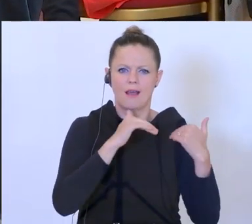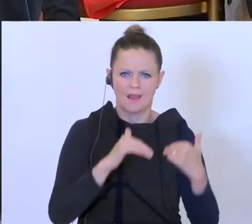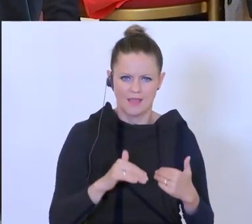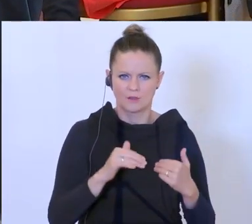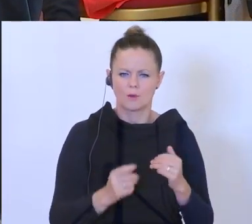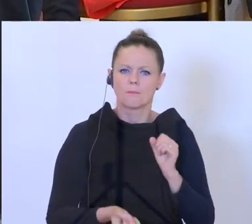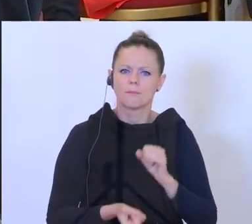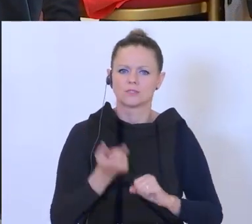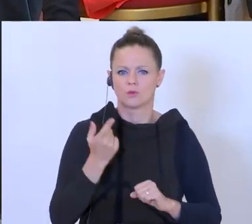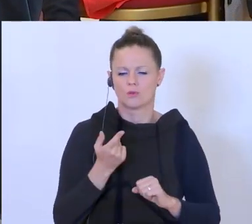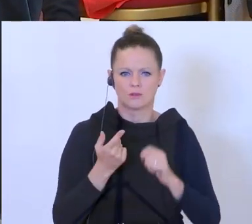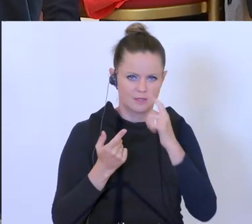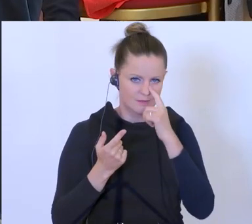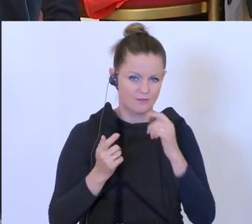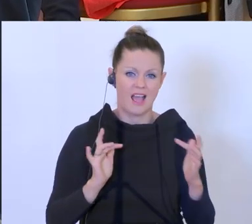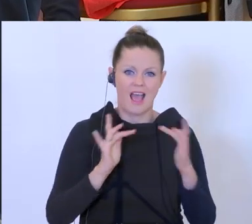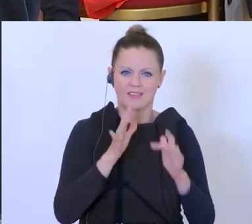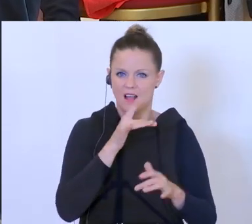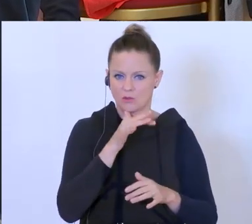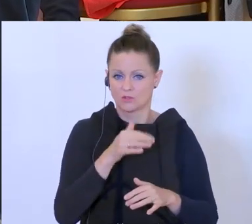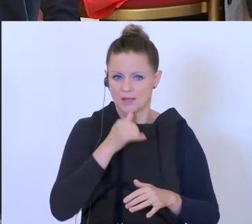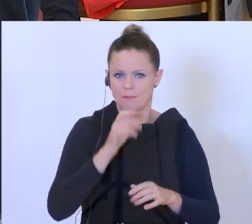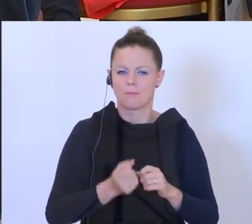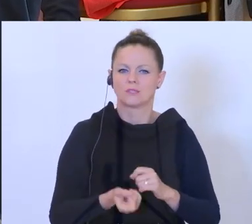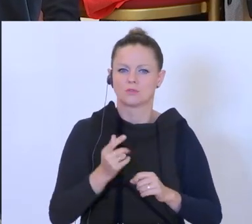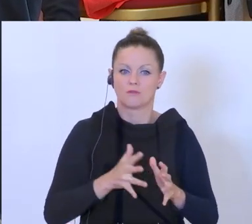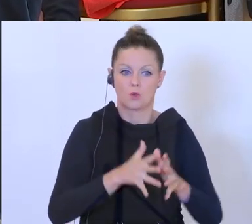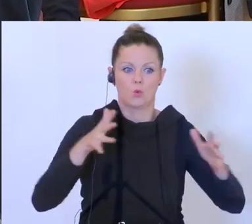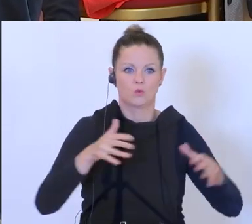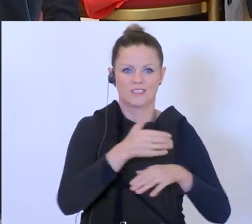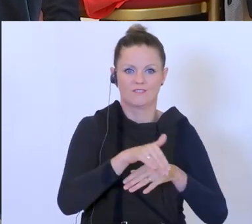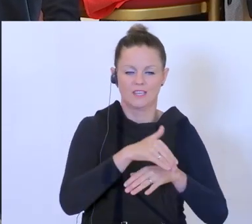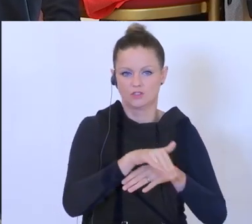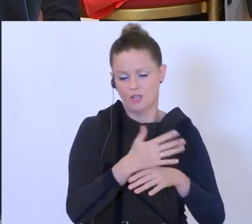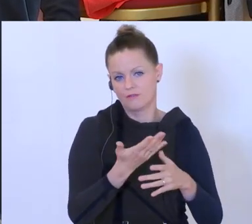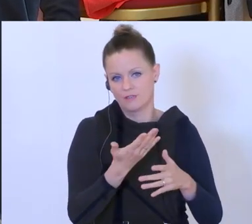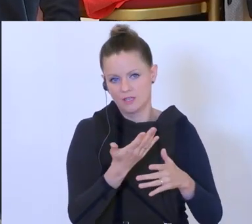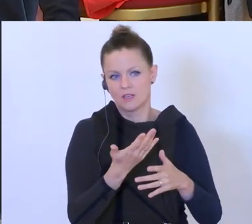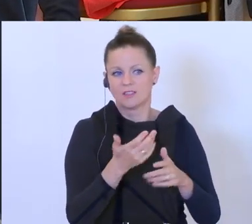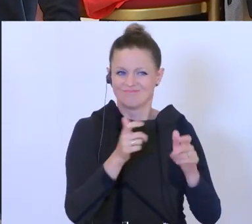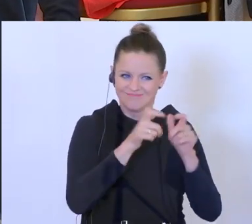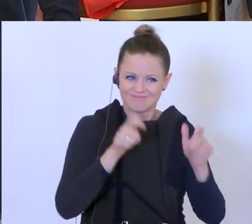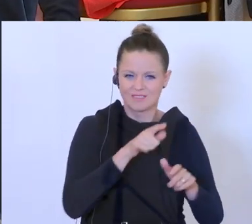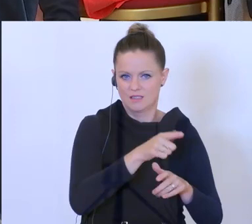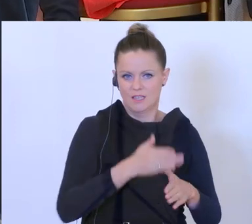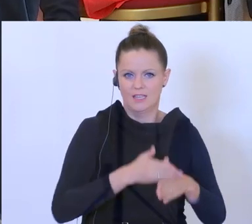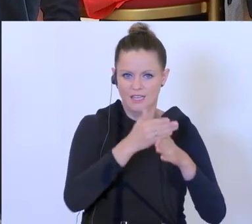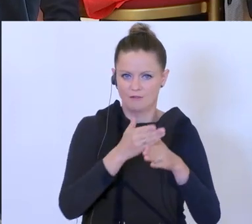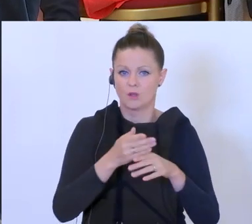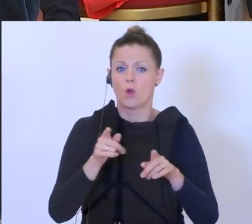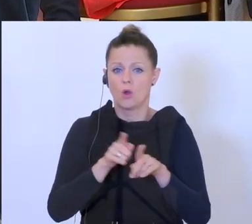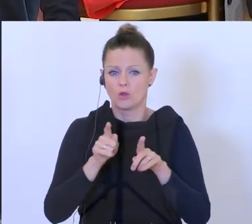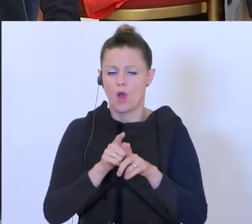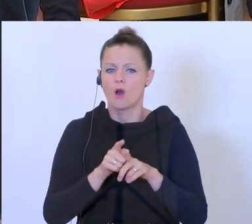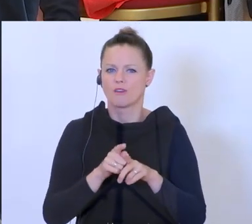vor allem den Großen hilft, dass die Abschaffung der Sektsteuer vor allem den Sektkellereien hilft und dass eigentlich